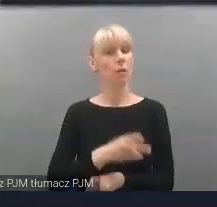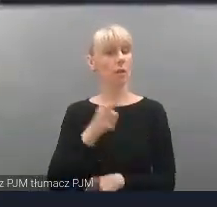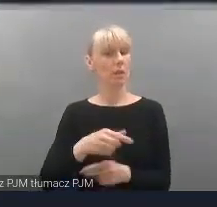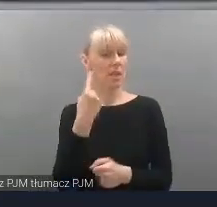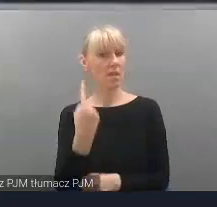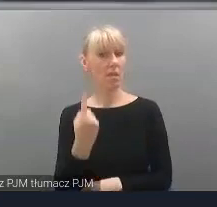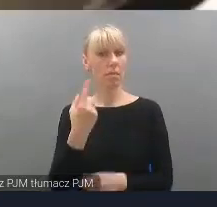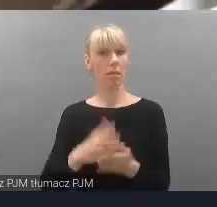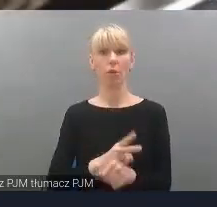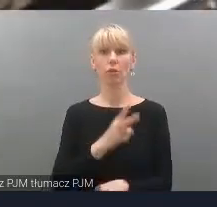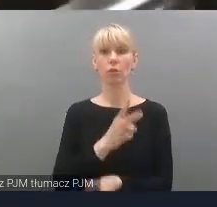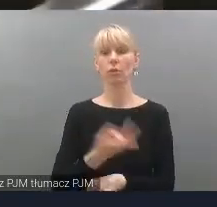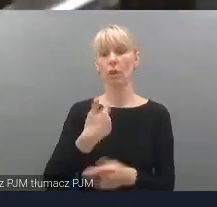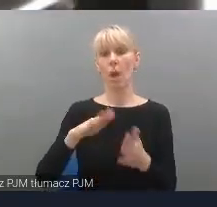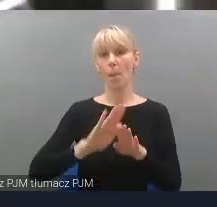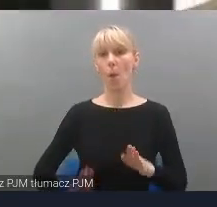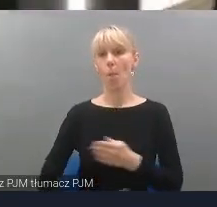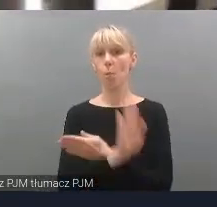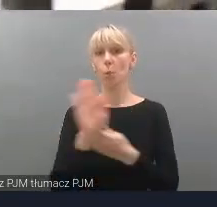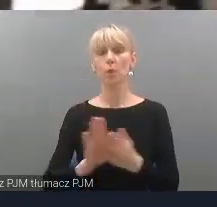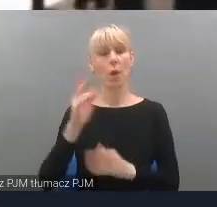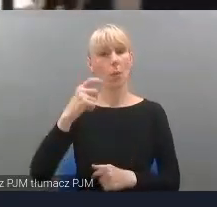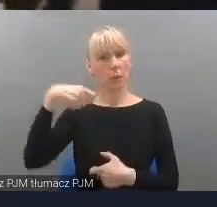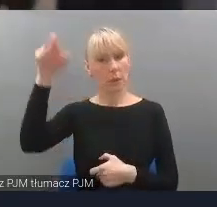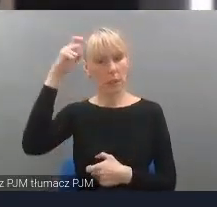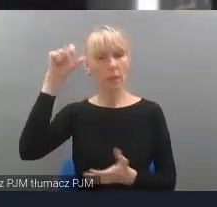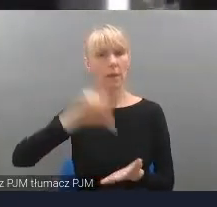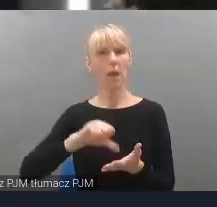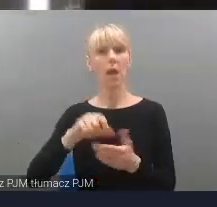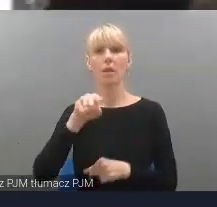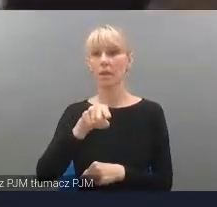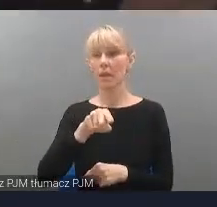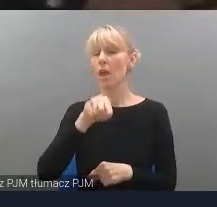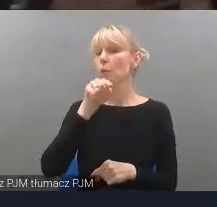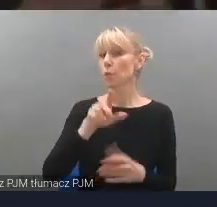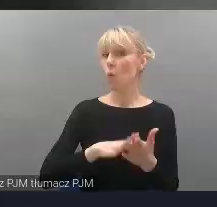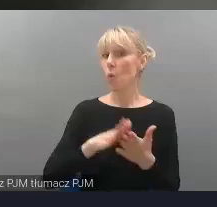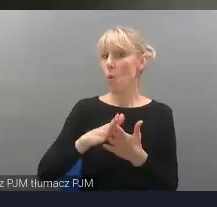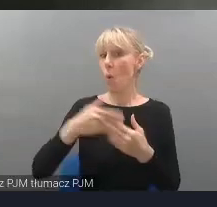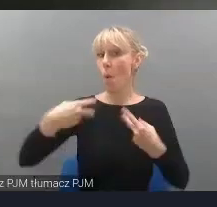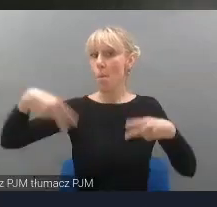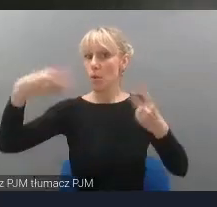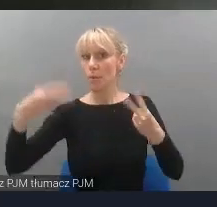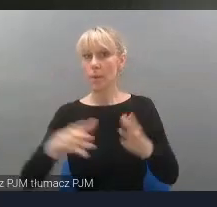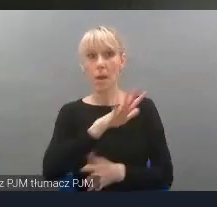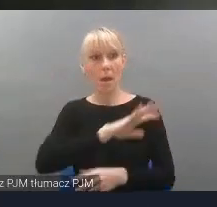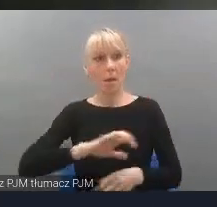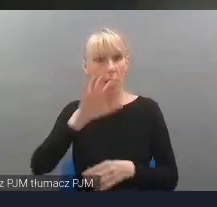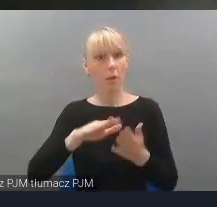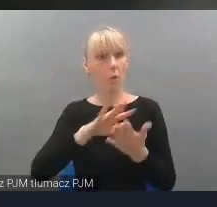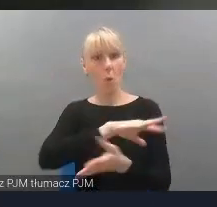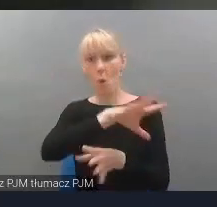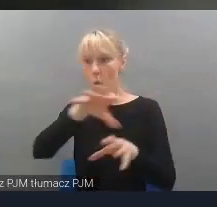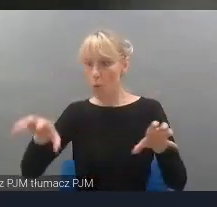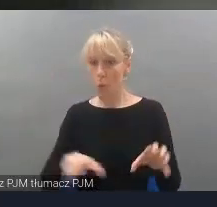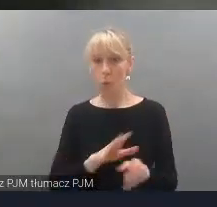Polsce Muzeum Centralnego Okręgu Przemysłowego. To supernowoczesna, multimedialna, interaktywna placówka, którą dzięki wspaniałym ekspozycjom,